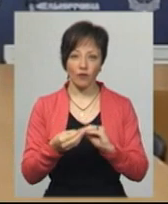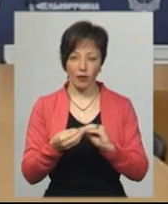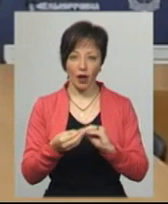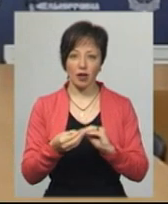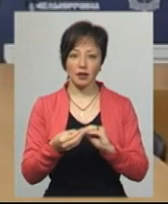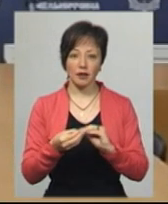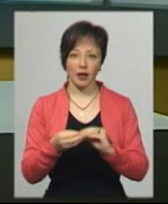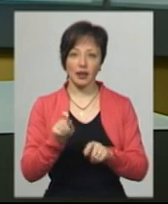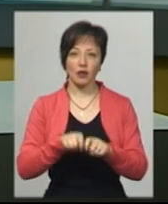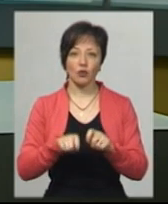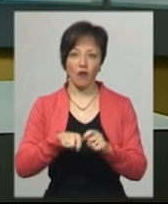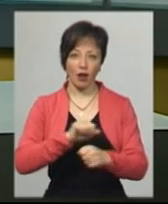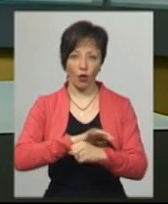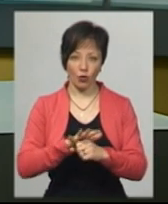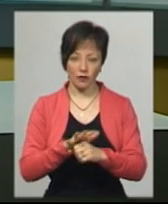ковід.